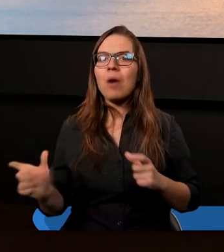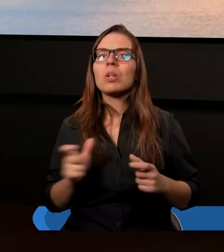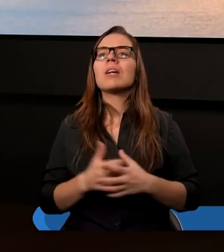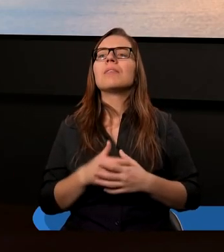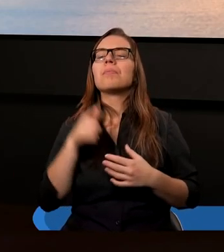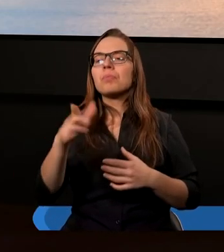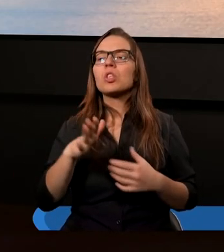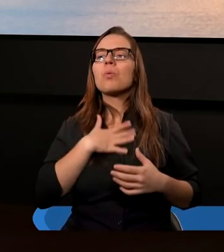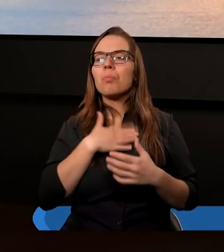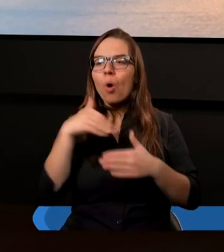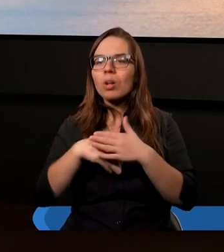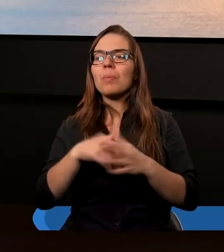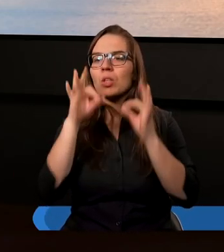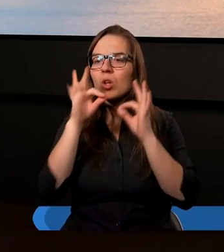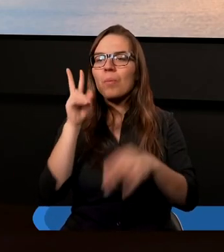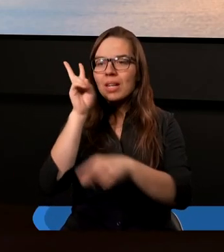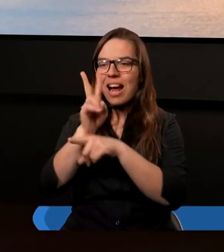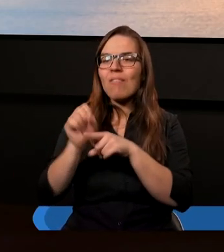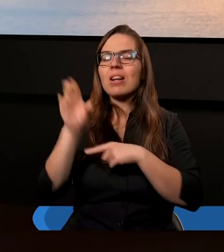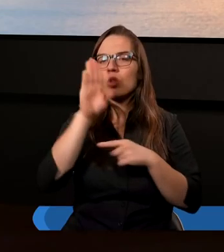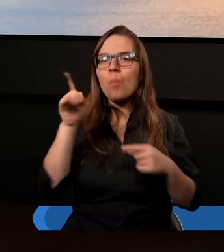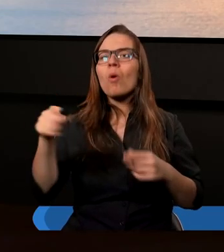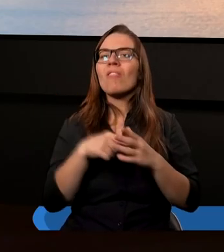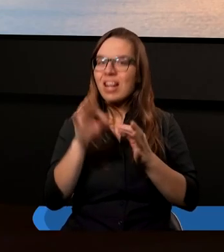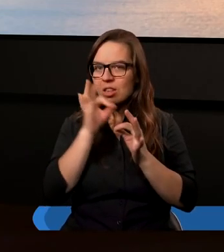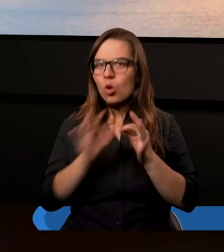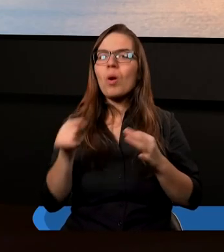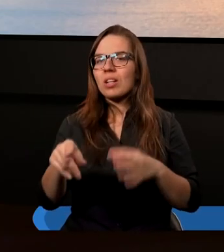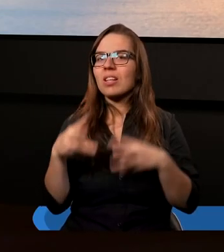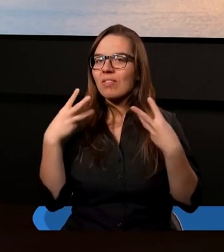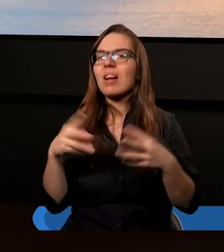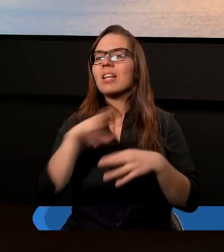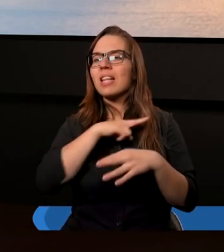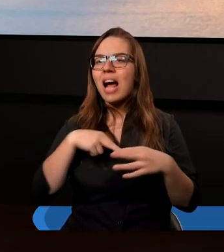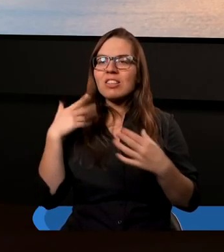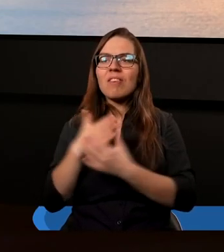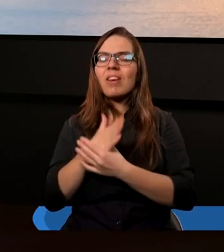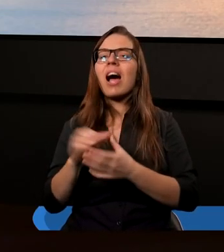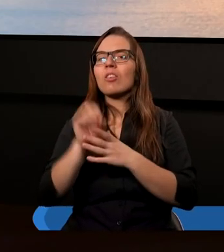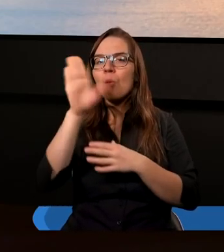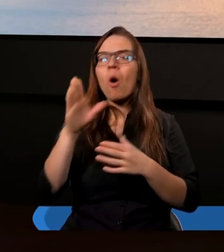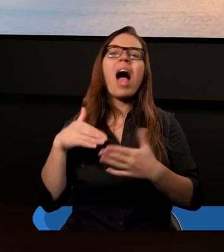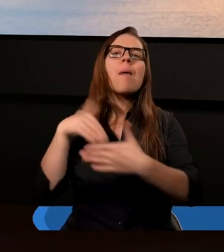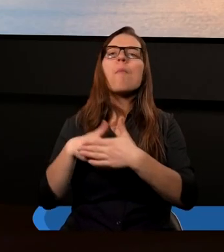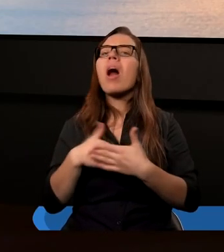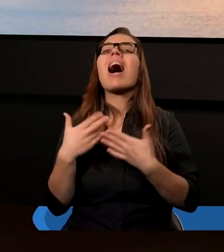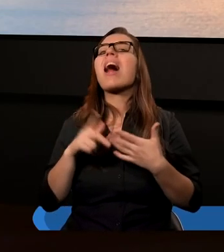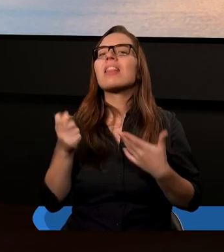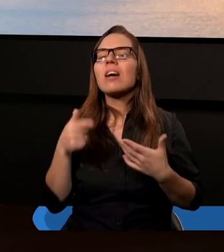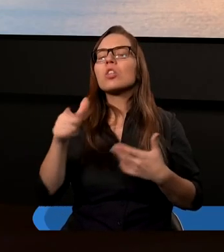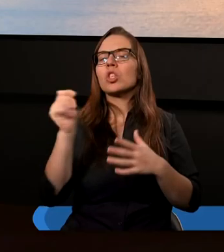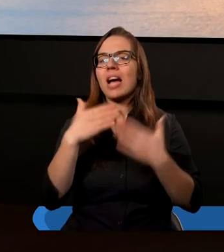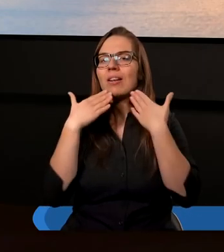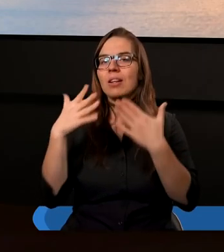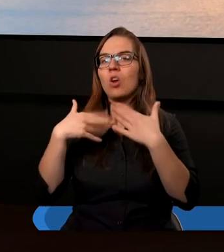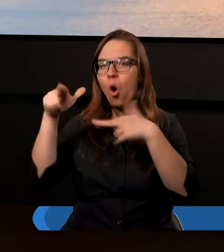żebyśmy tak podchodzili do dziesięciny. jest zbudowanie zaufania do Boga. Tak, dokładnie. Żebyśmy rozumieli, że nasza wiara wobec Boga polega na tym też, że oddajemy